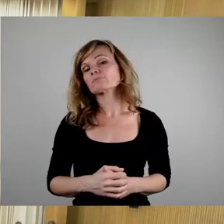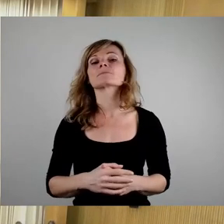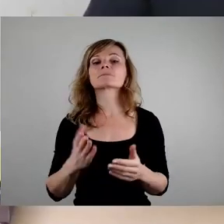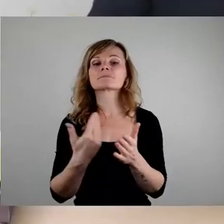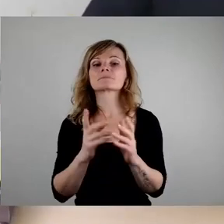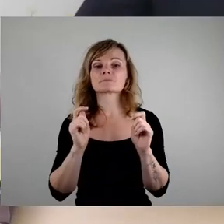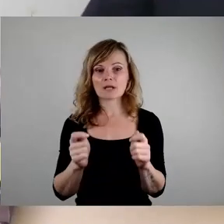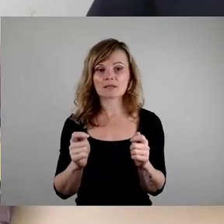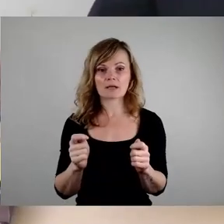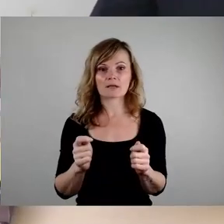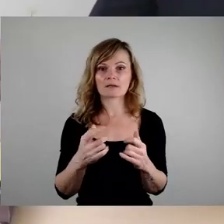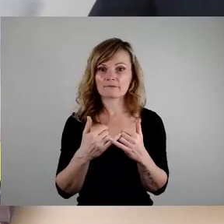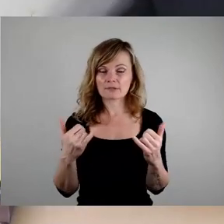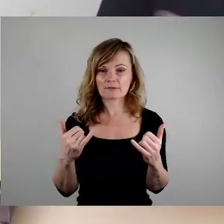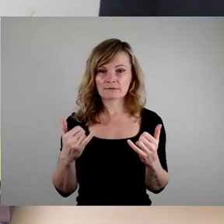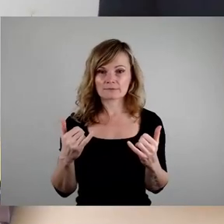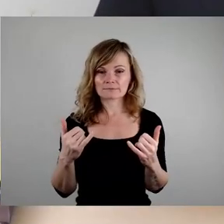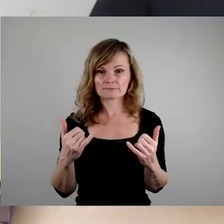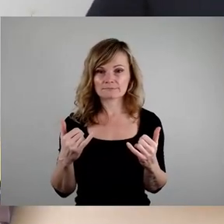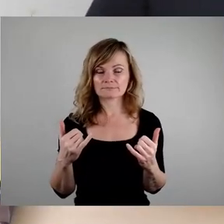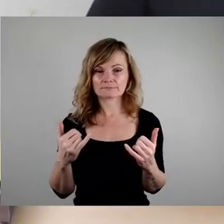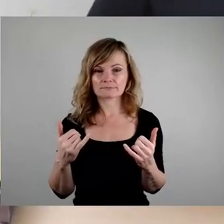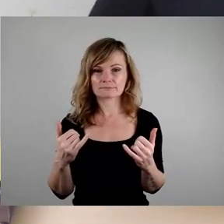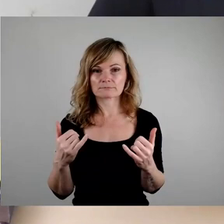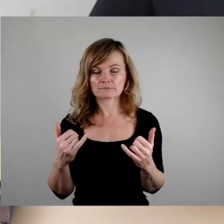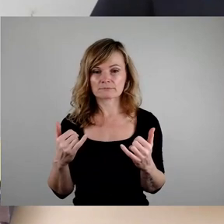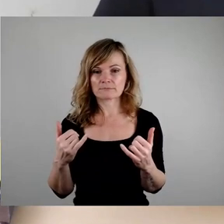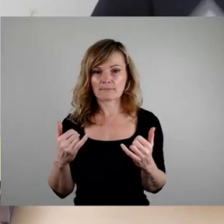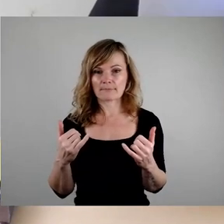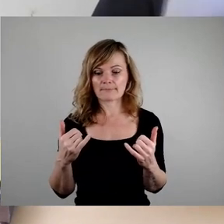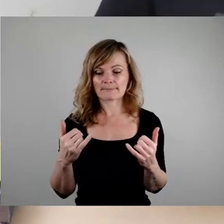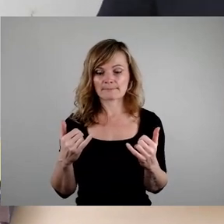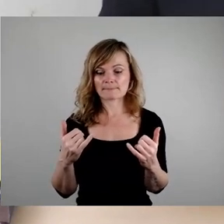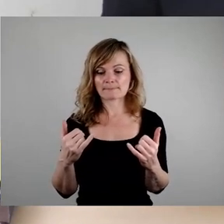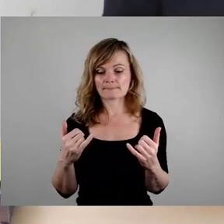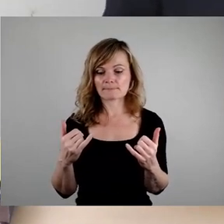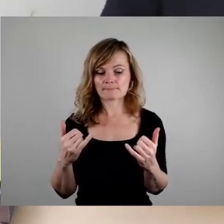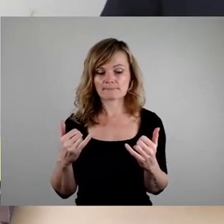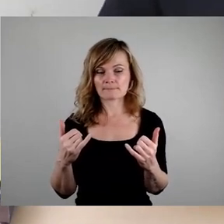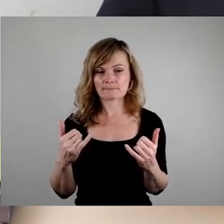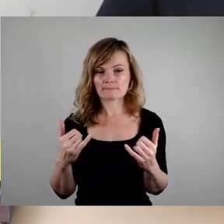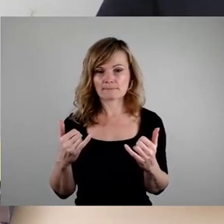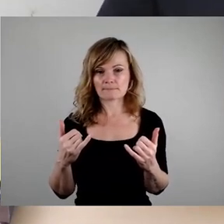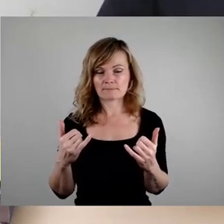handhaben, um alle so Ihre Wünsche unter einen Hut zu bekommen, dass wir zur